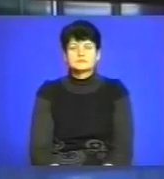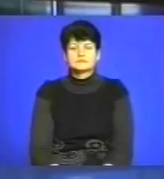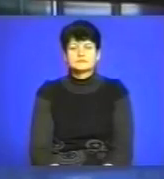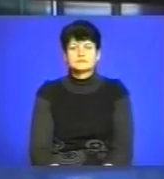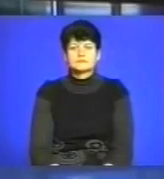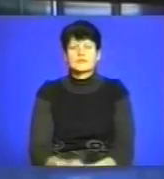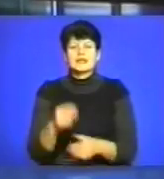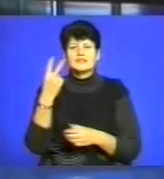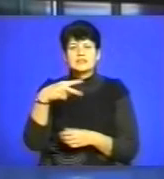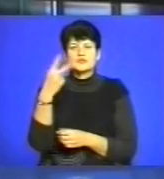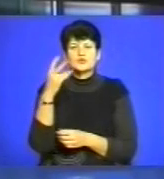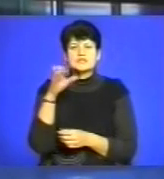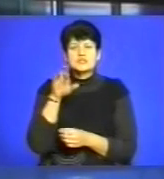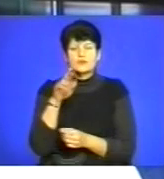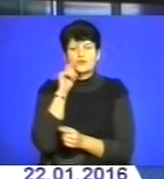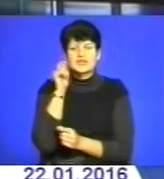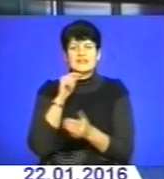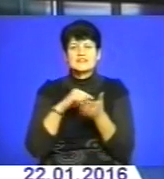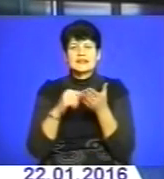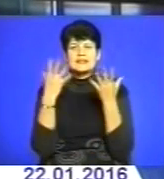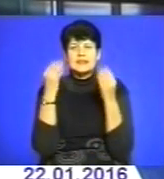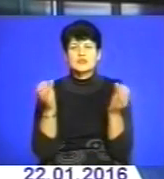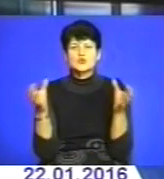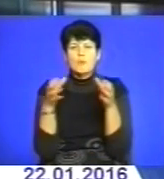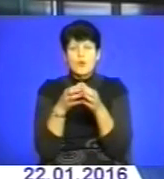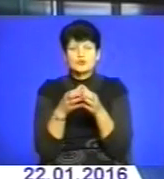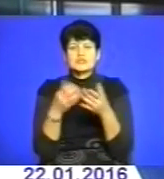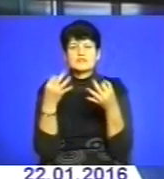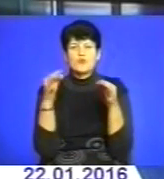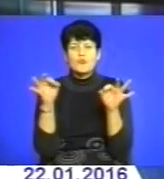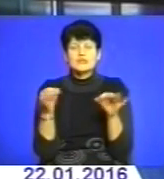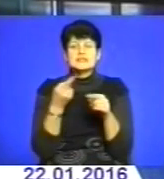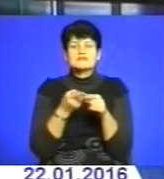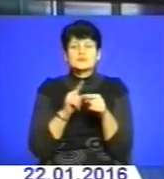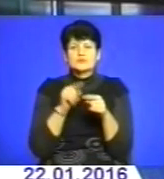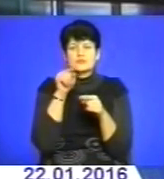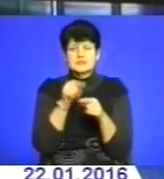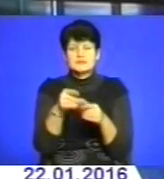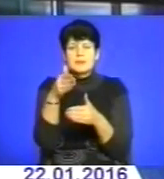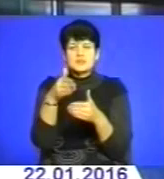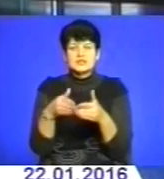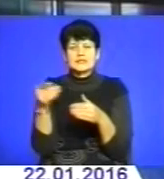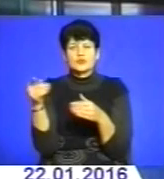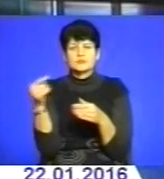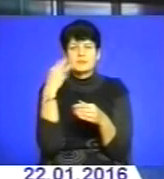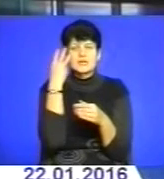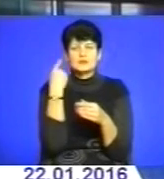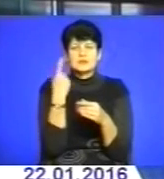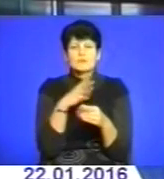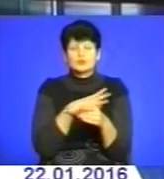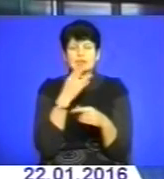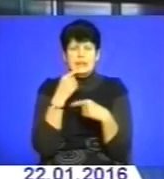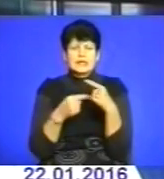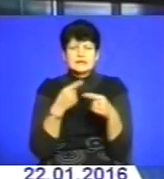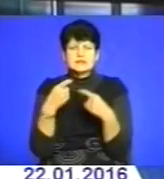22 січня в Україні визначають День Соборності та Свободи. Сієї нагоди на межі Тернопільської та Хмельницької областей відвелося традиційне